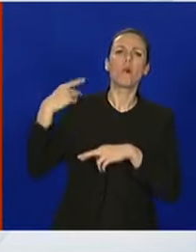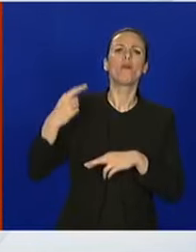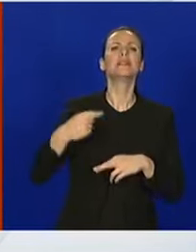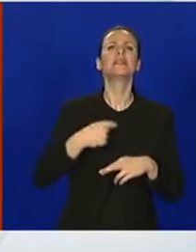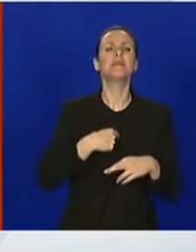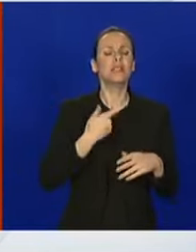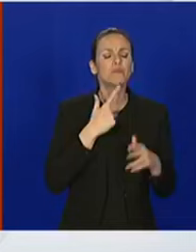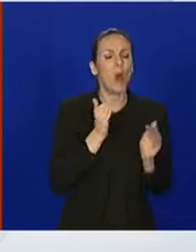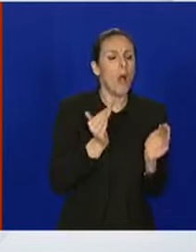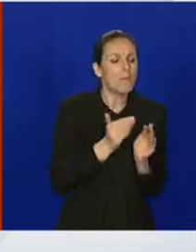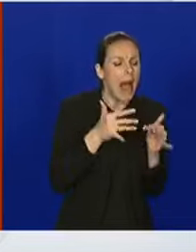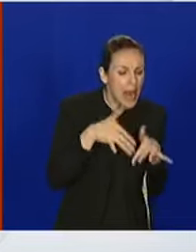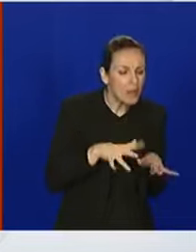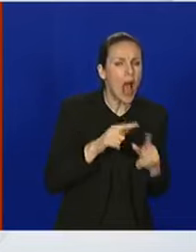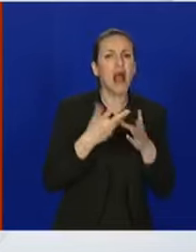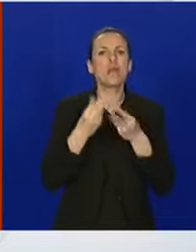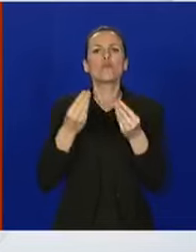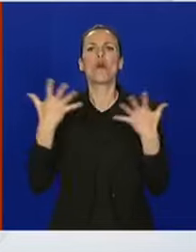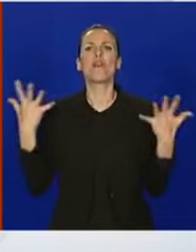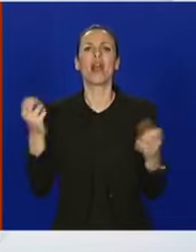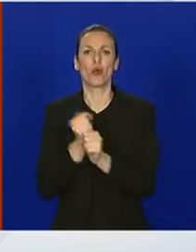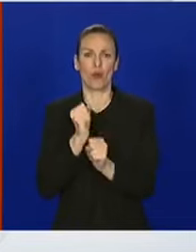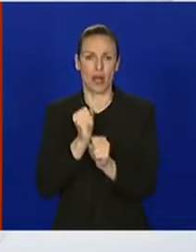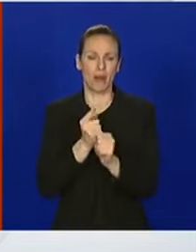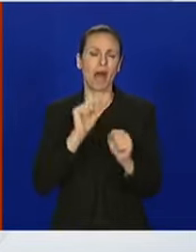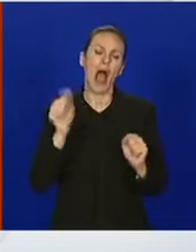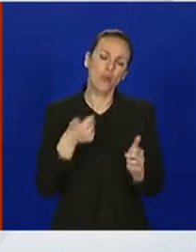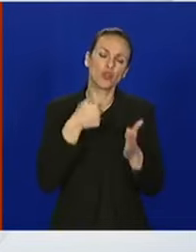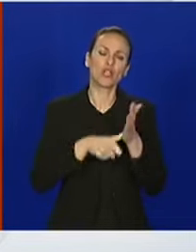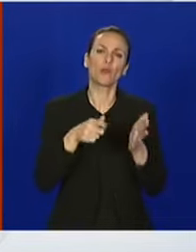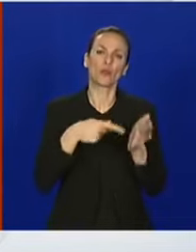velika dijela. Ajmo to još jednom pokazati. Hvala lijepo.